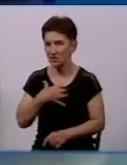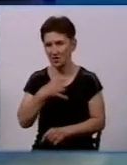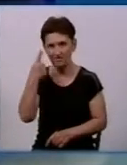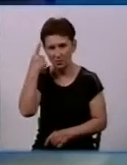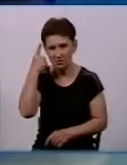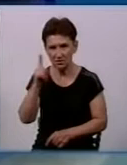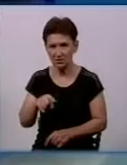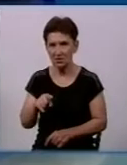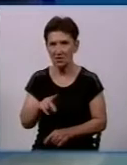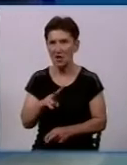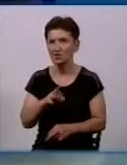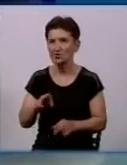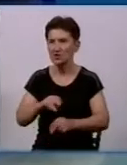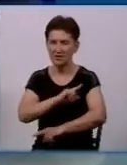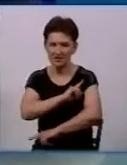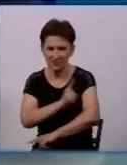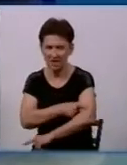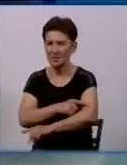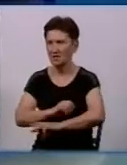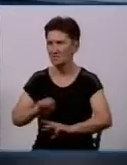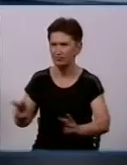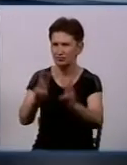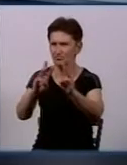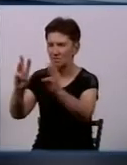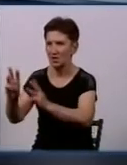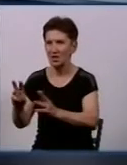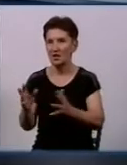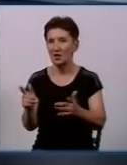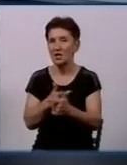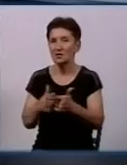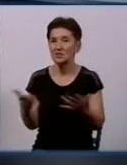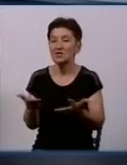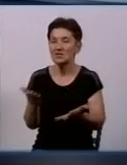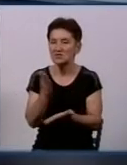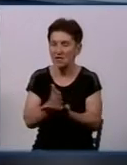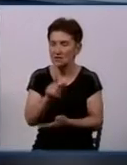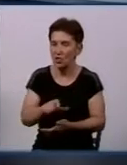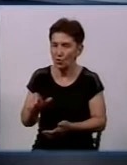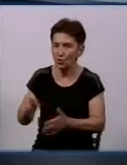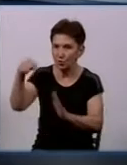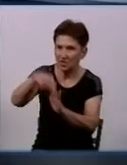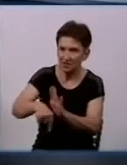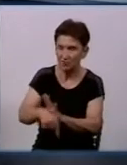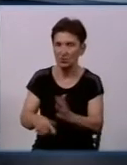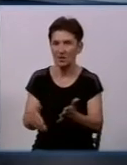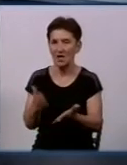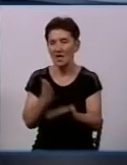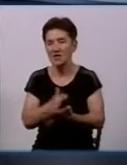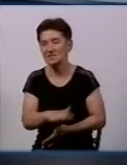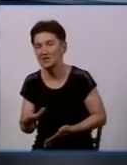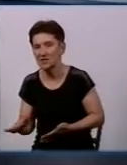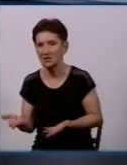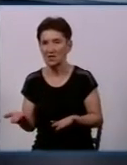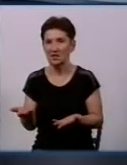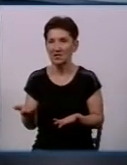чи інтенсивне горіння, чи є якісь люди знаходяться в осередку, чи є там діти, чи